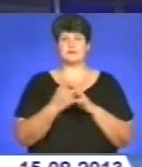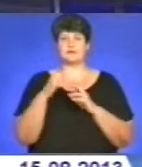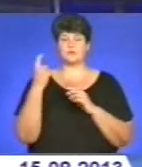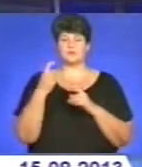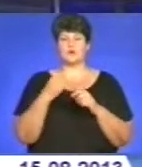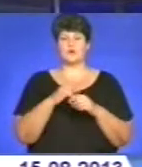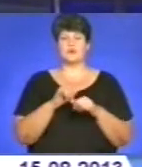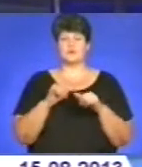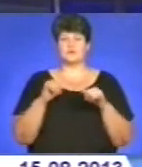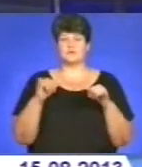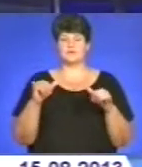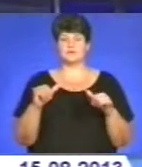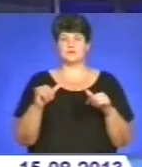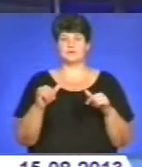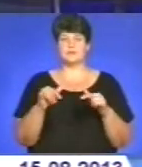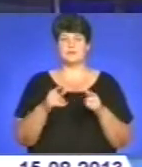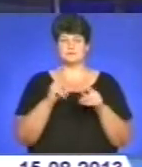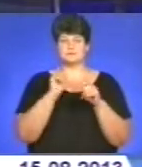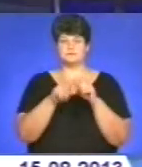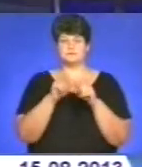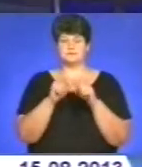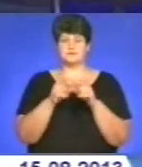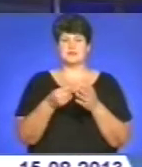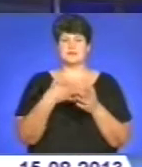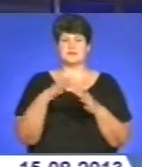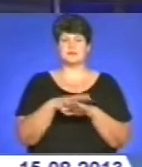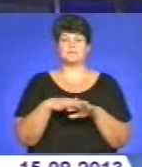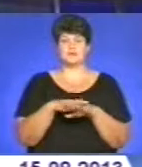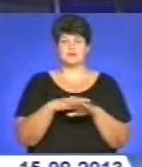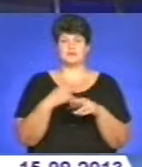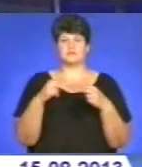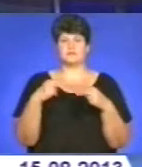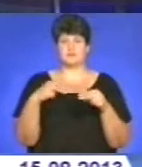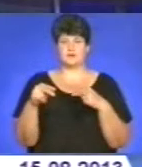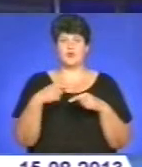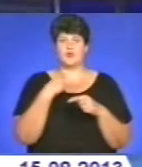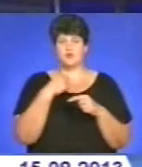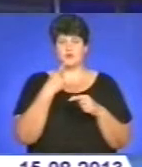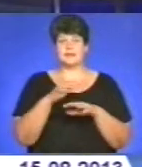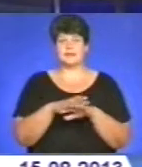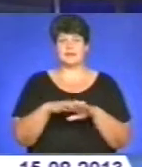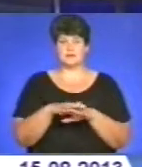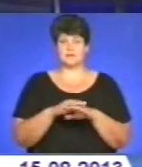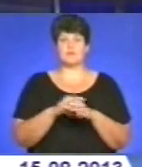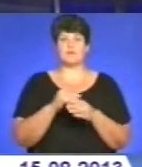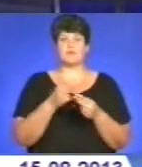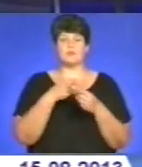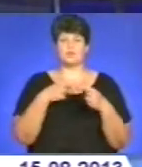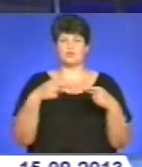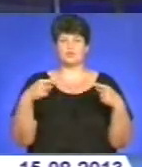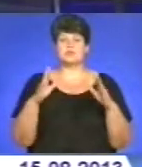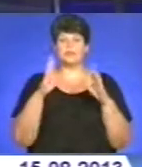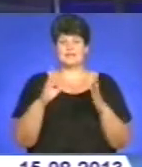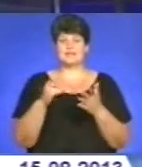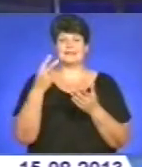обласної державної адміністрації моніторять ціни на ринку і в торгувальній мережі. Кажуть, на ярмарку продукція буде на 10